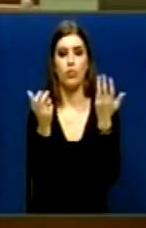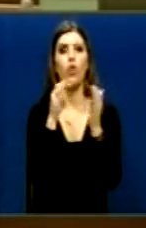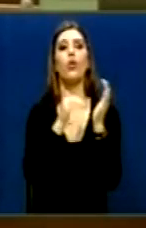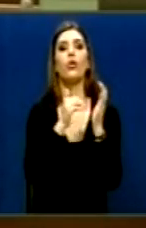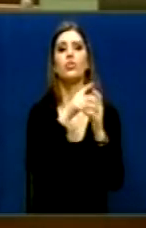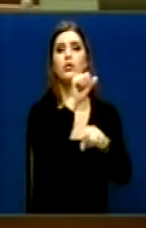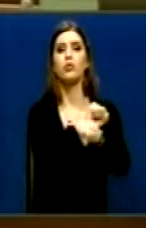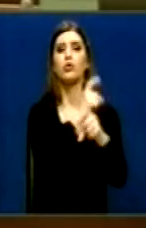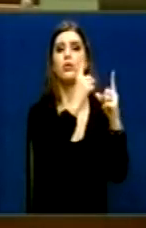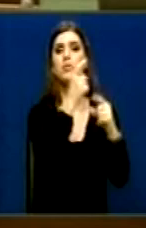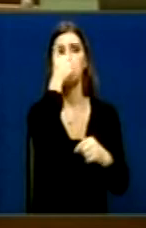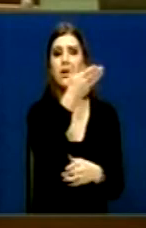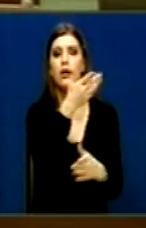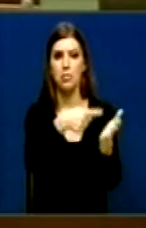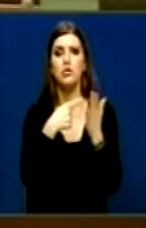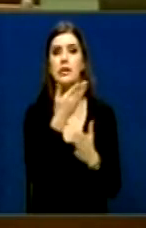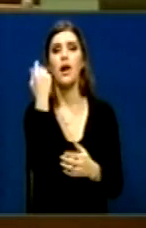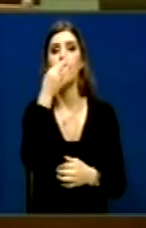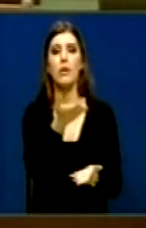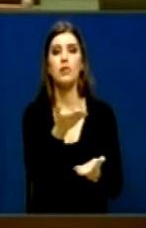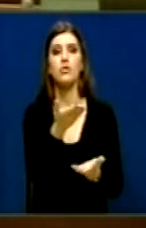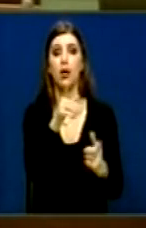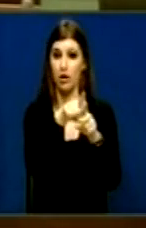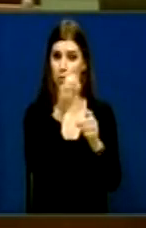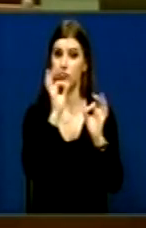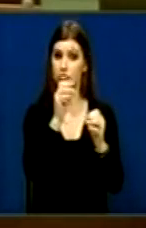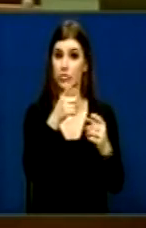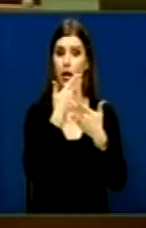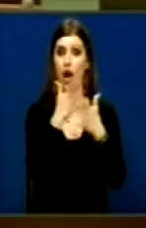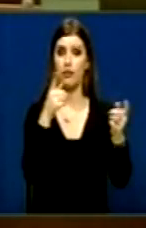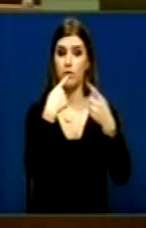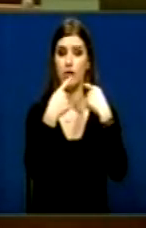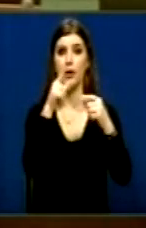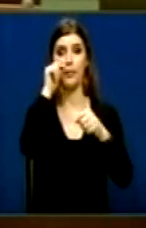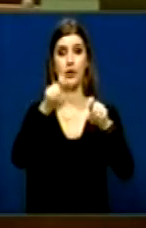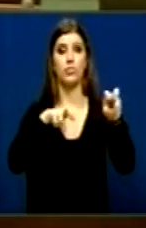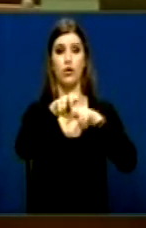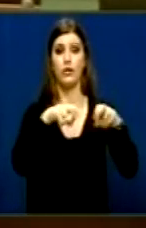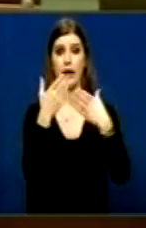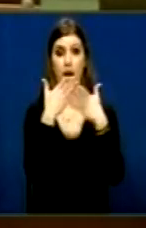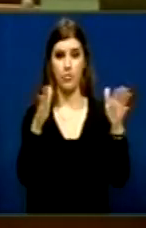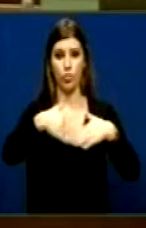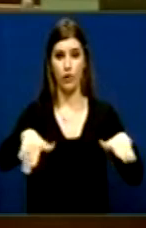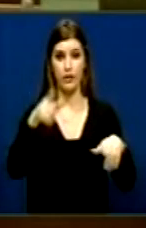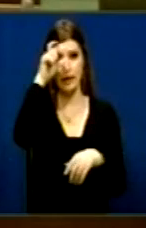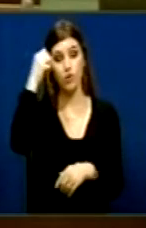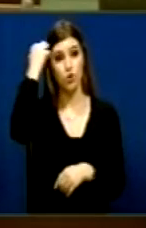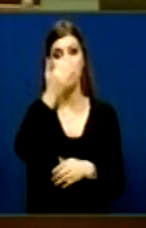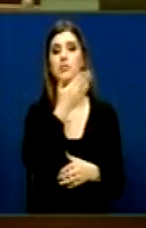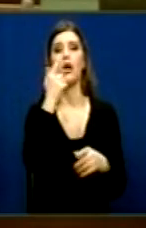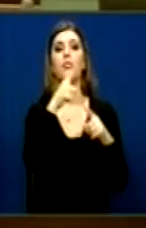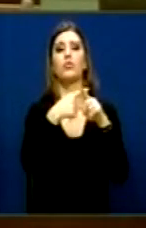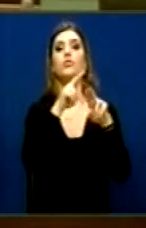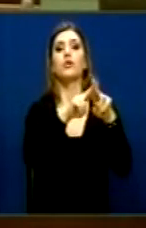këtë, a është kësynim I kësaj marveshë, a është kjo e mira që është Sejë Kosovës, që Sërbija atashtë A ketë mundësin të i arestuj qytetarët e Kosovës